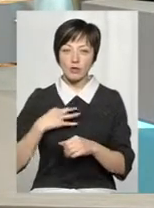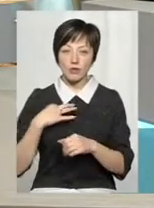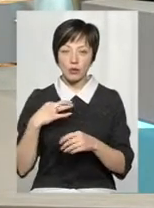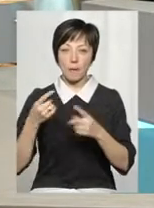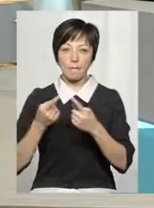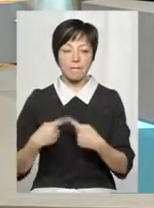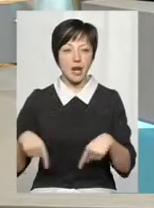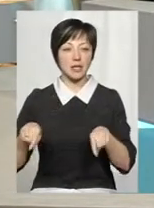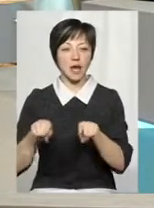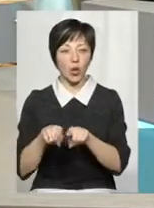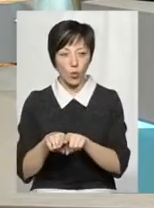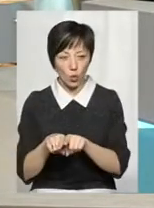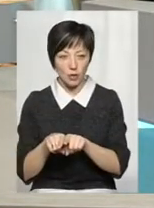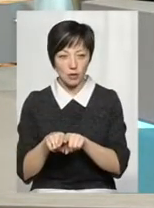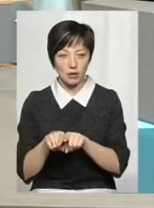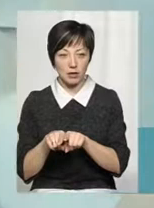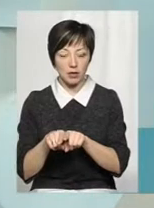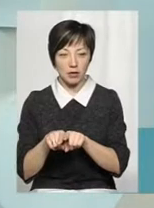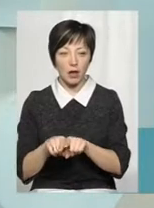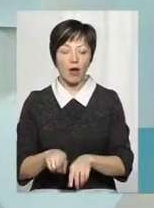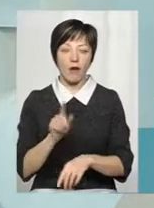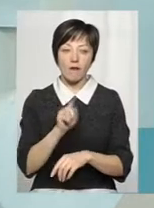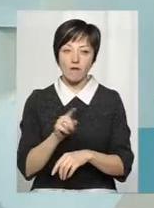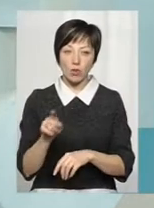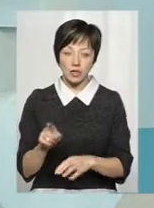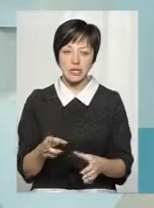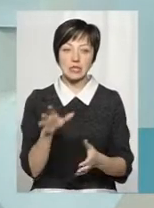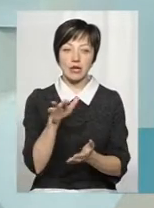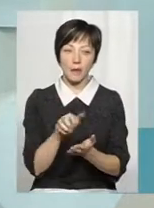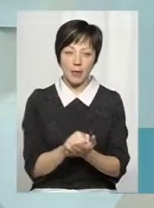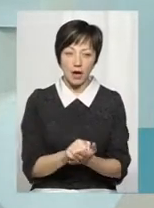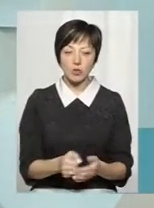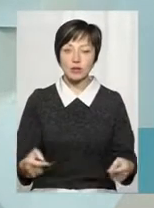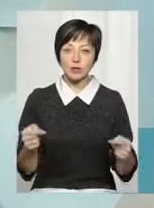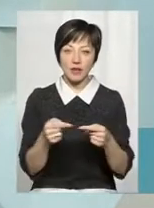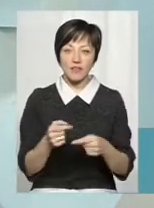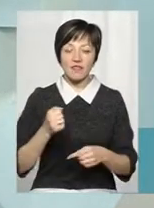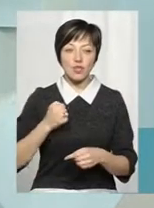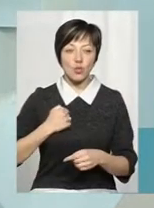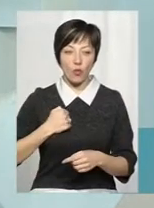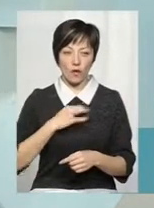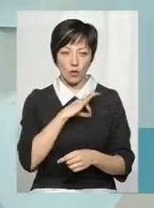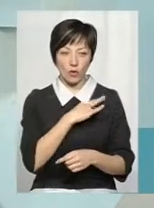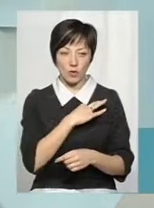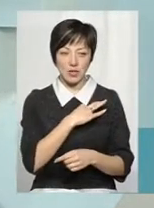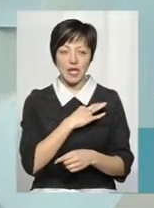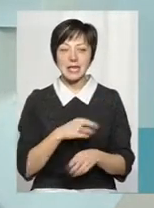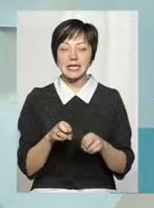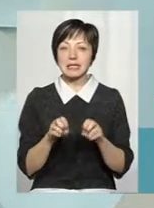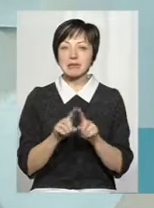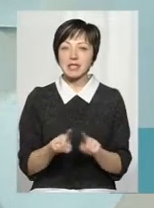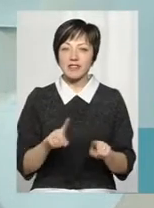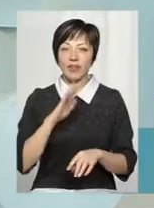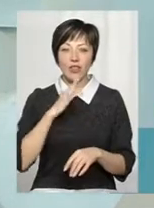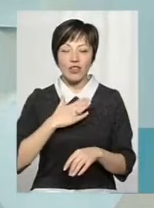батальйони. Вони займаються безпосередньо військовою розвідкою. Специфіка